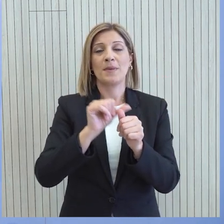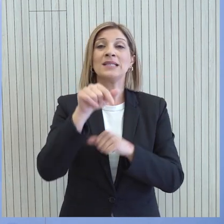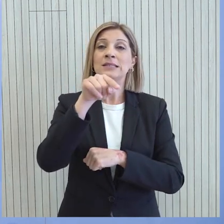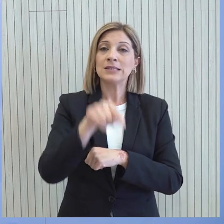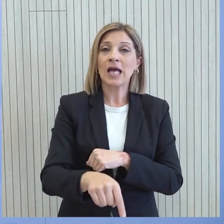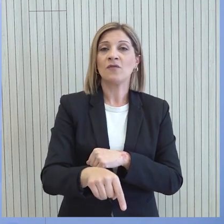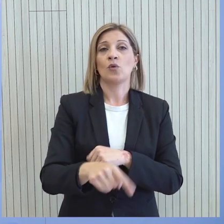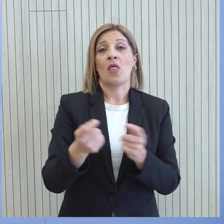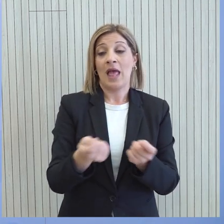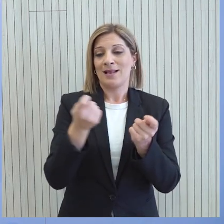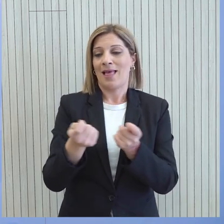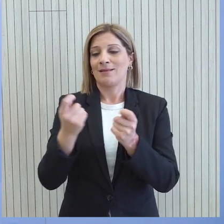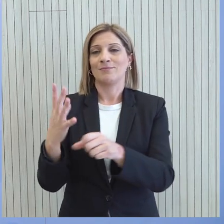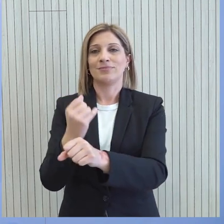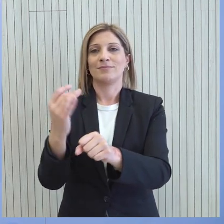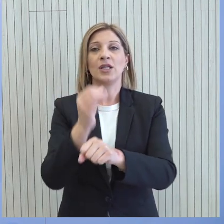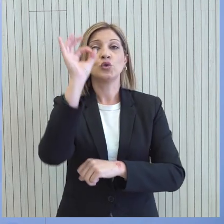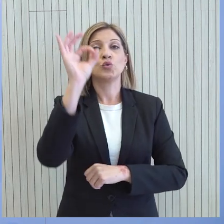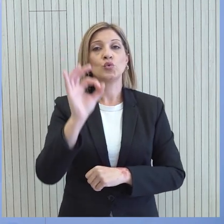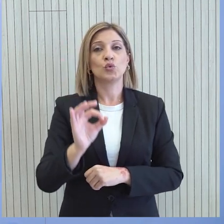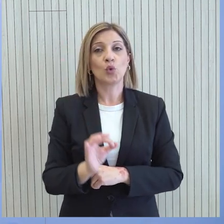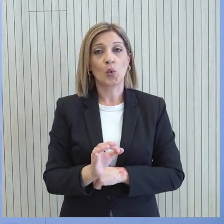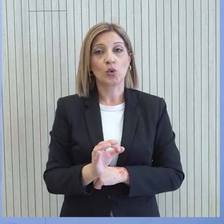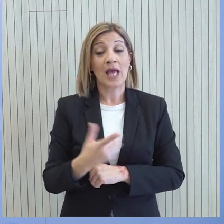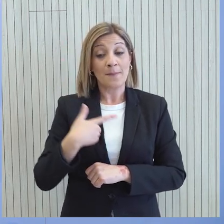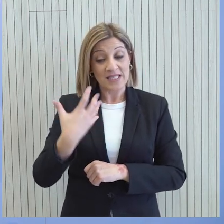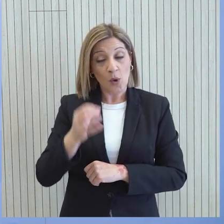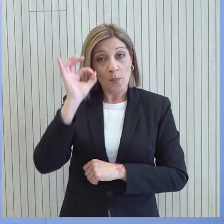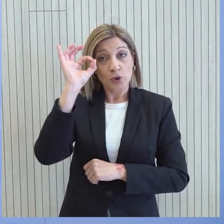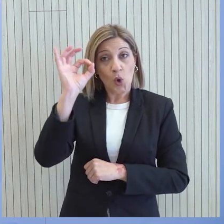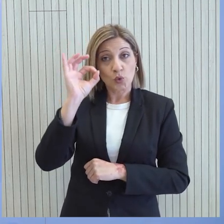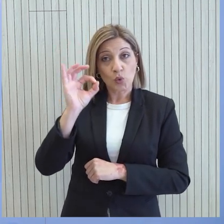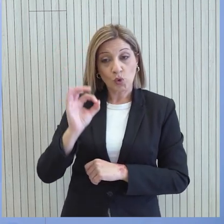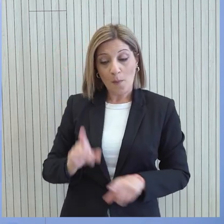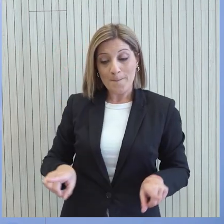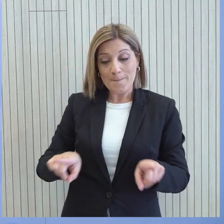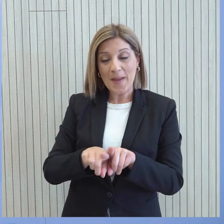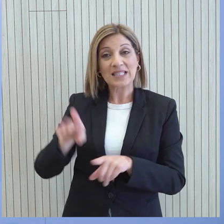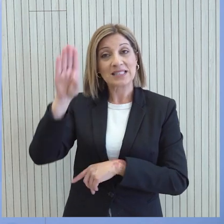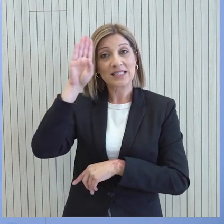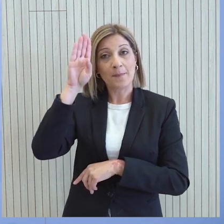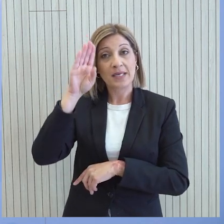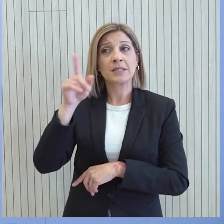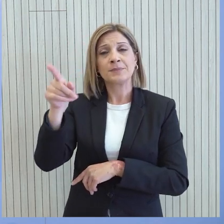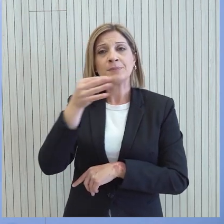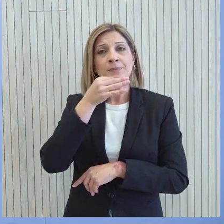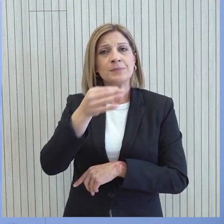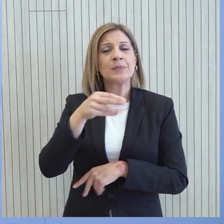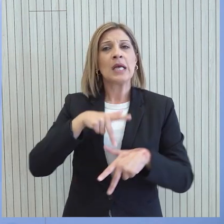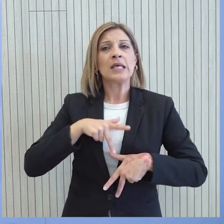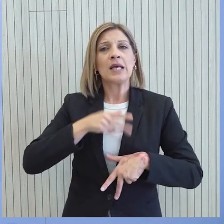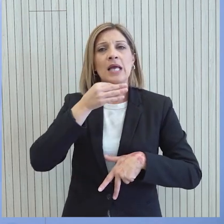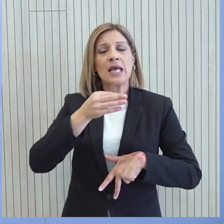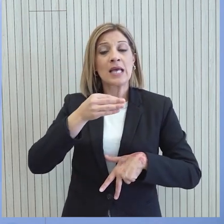υλοποίηση αυτών των στόχων που έχουν τεθεί. Αυτό το οποίο βρίσκεται ενώπιον μας στην επόμενη περίοδο, αν θέλετε, είναι